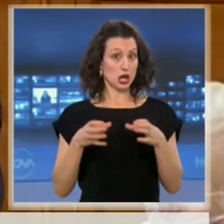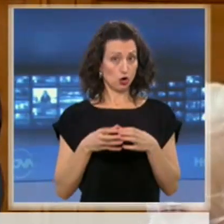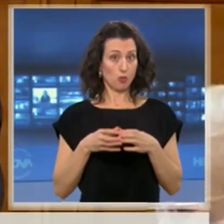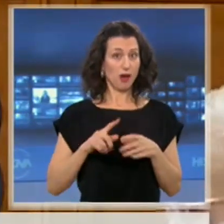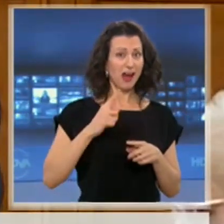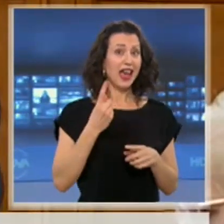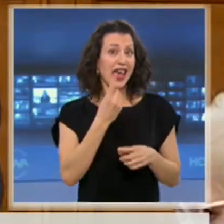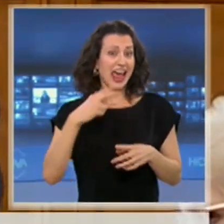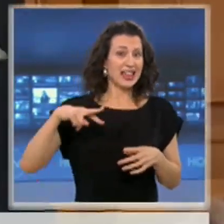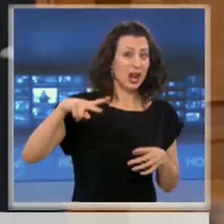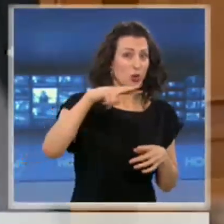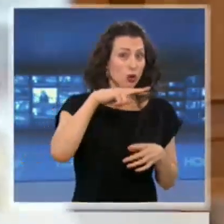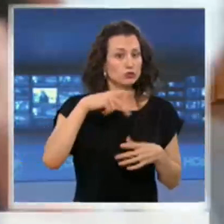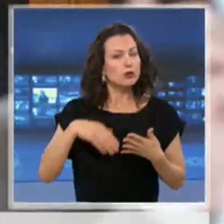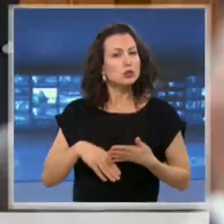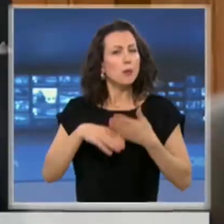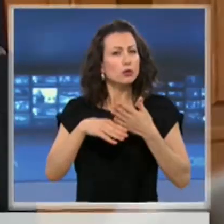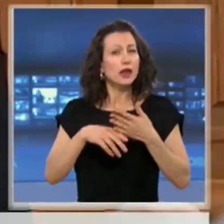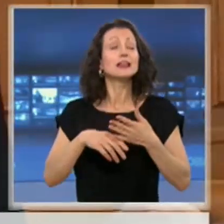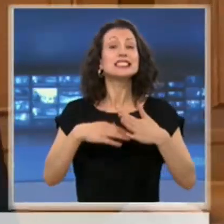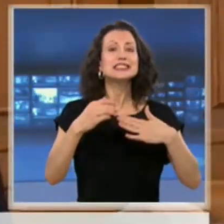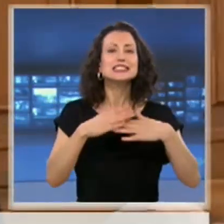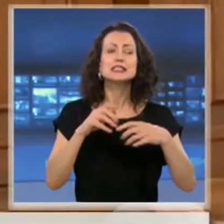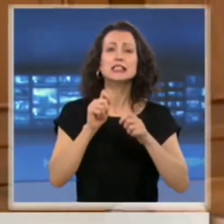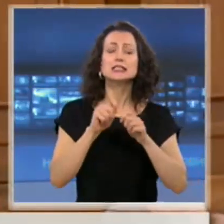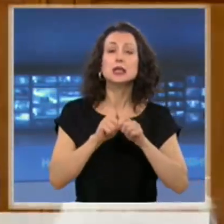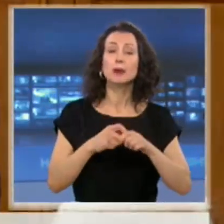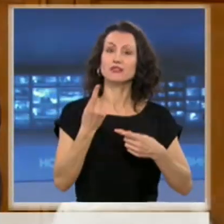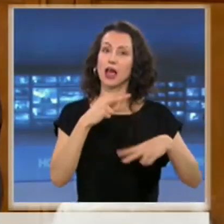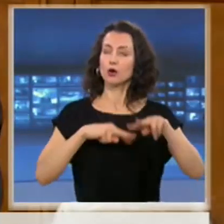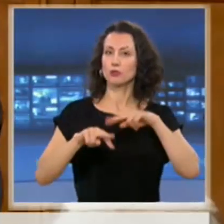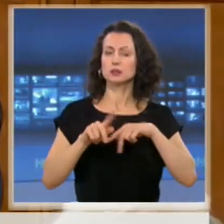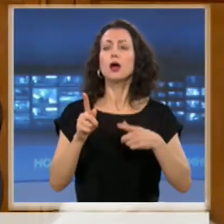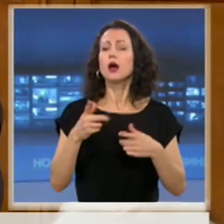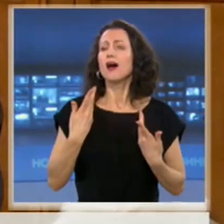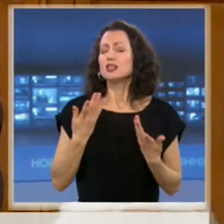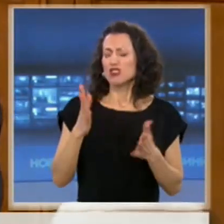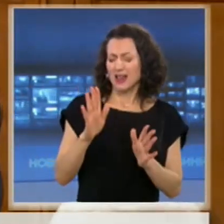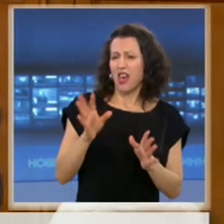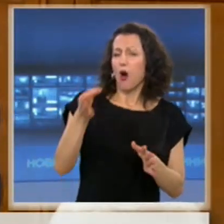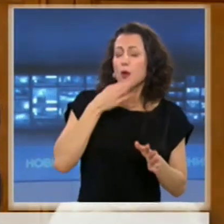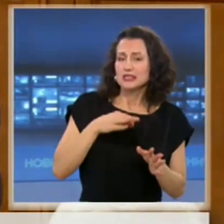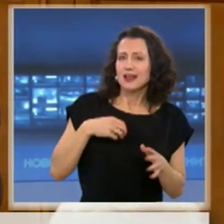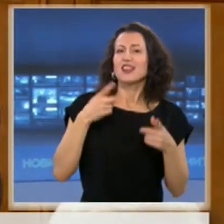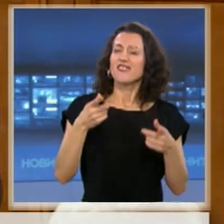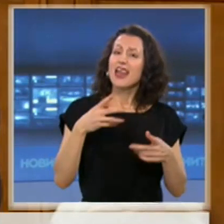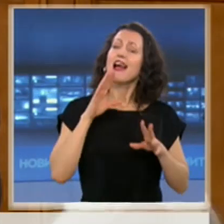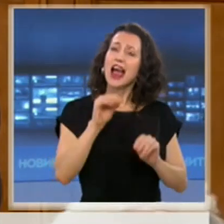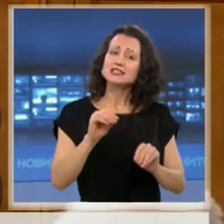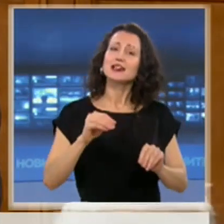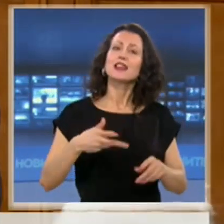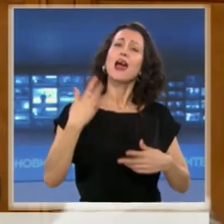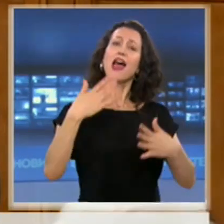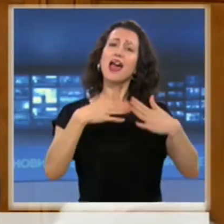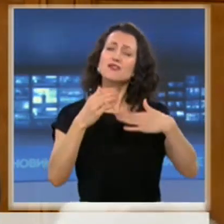на една такава комисия. По съдата на каква логика? Изтъкнехте аргумент трайната европейска практика. В такива